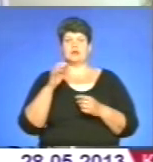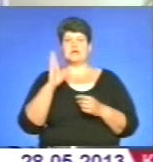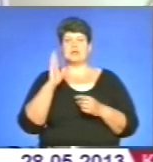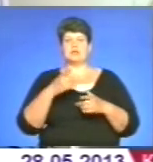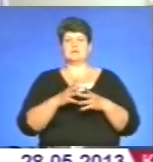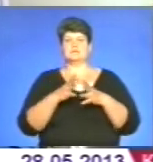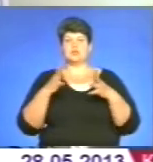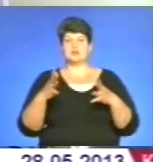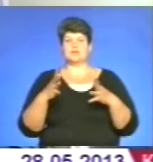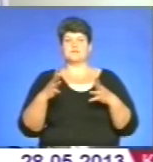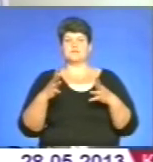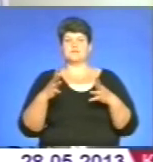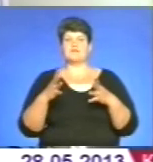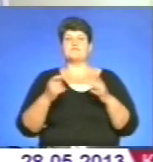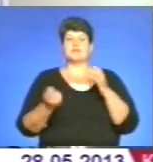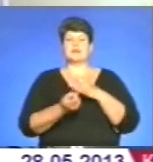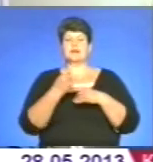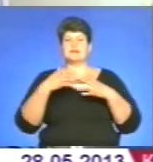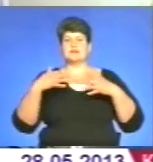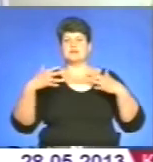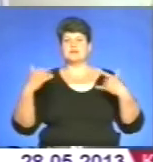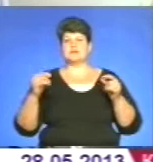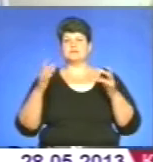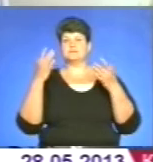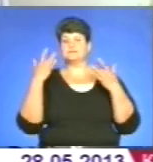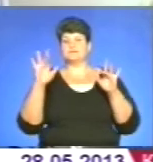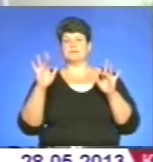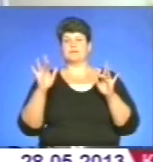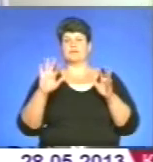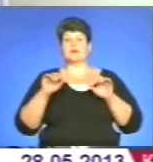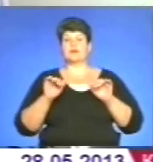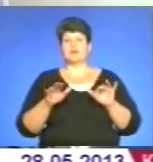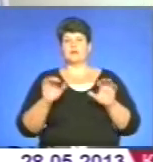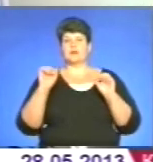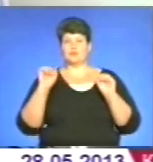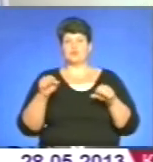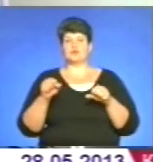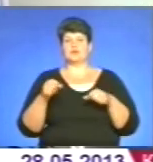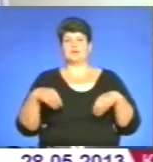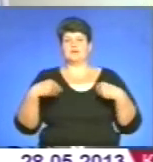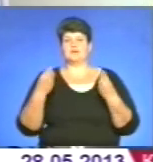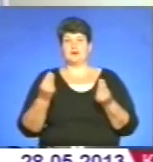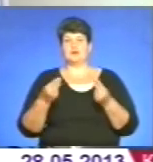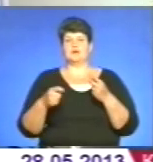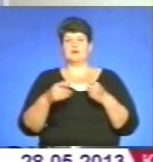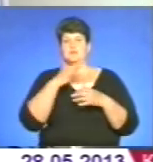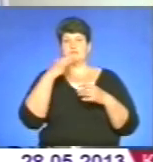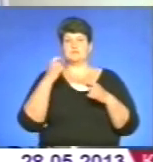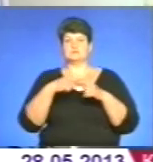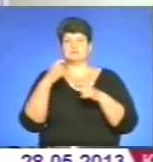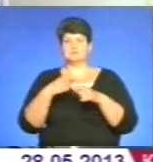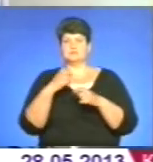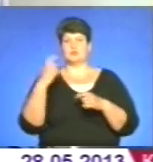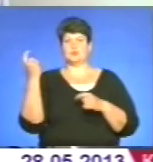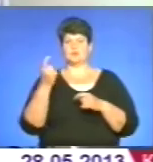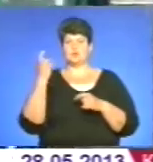показників. І виникають всякі різні екстремальні метрологічні явища, які можуть наносити значної шкоди і господарському